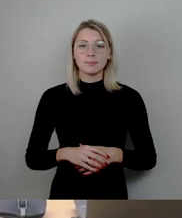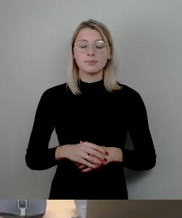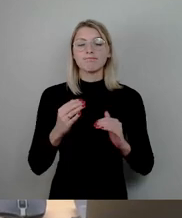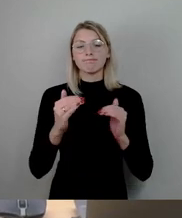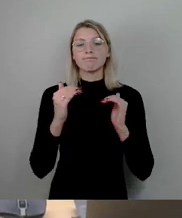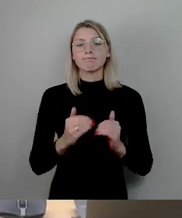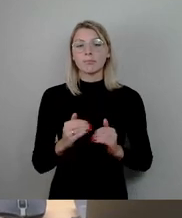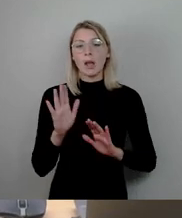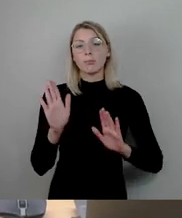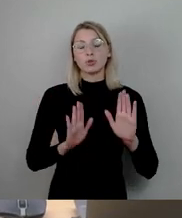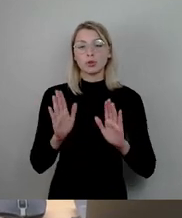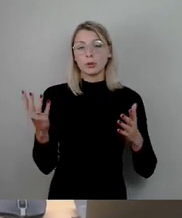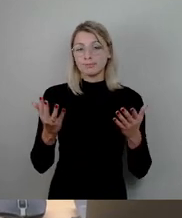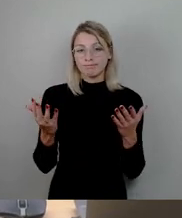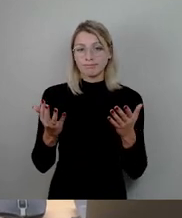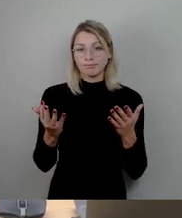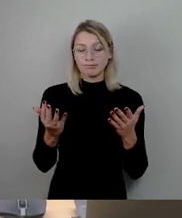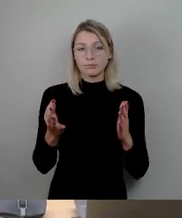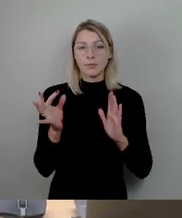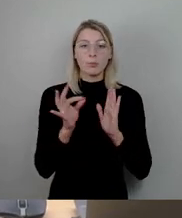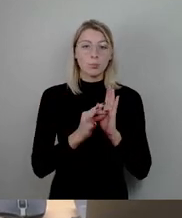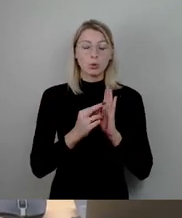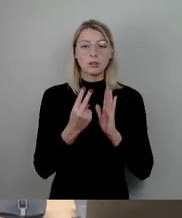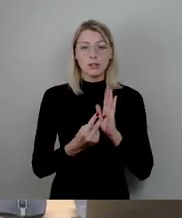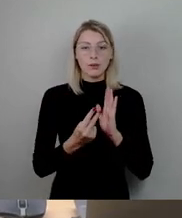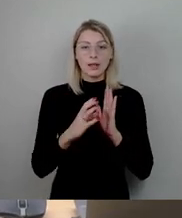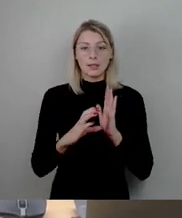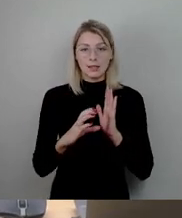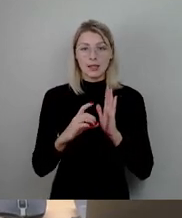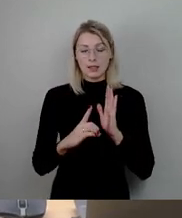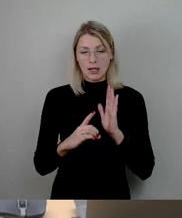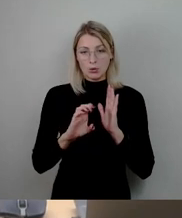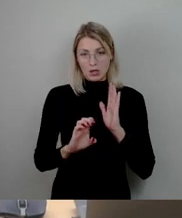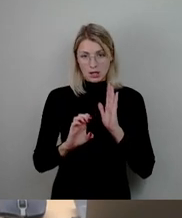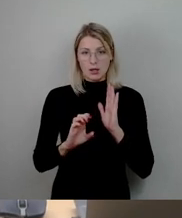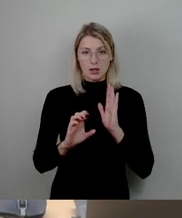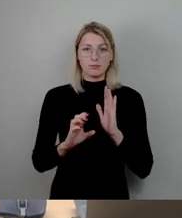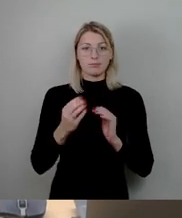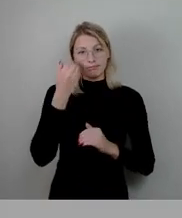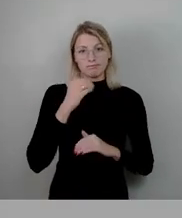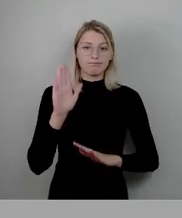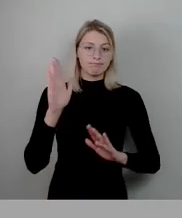Punkte 2c, D und E. bitte um das Stimmezeichen.